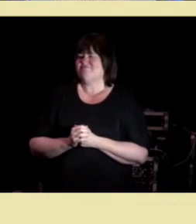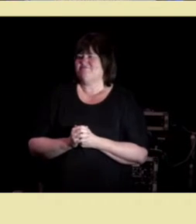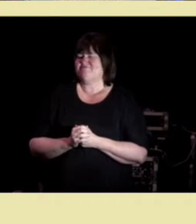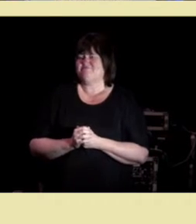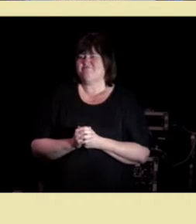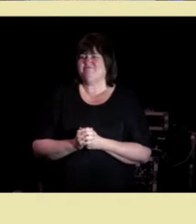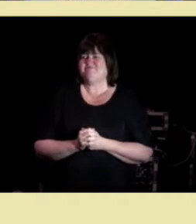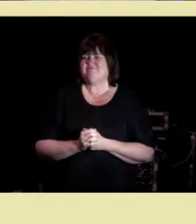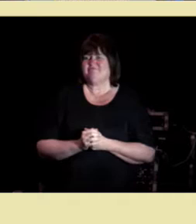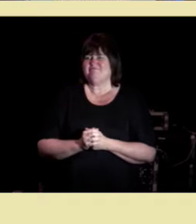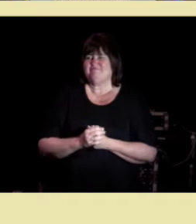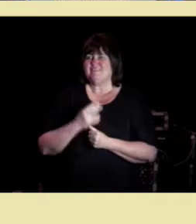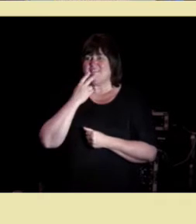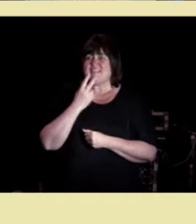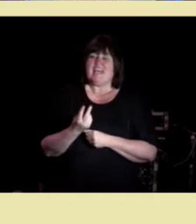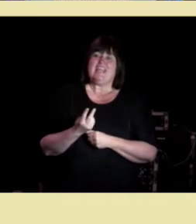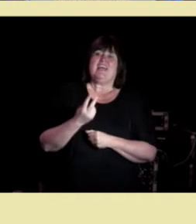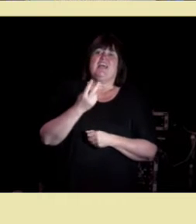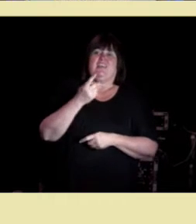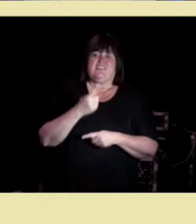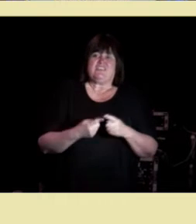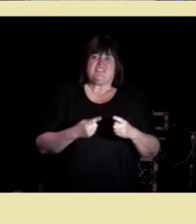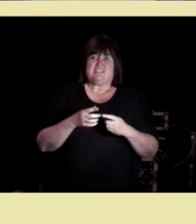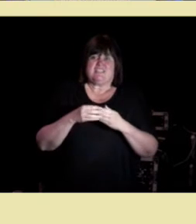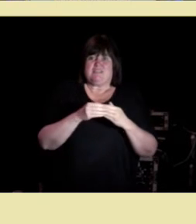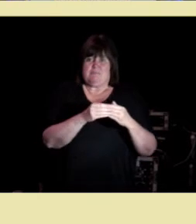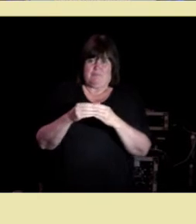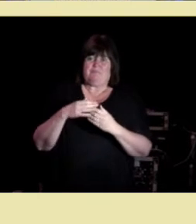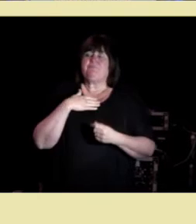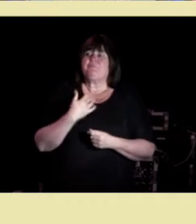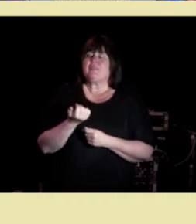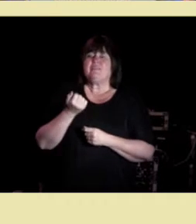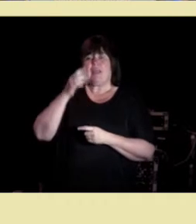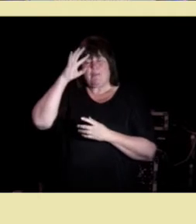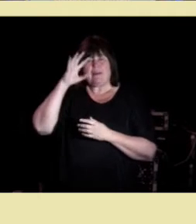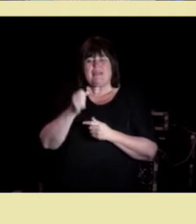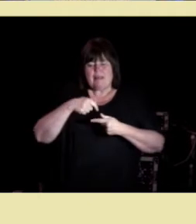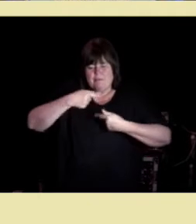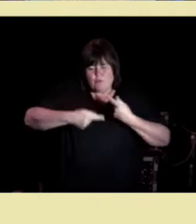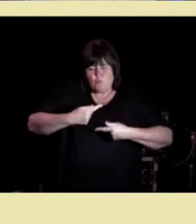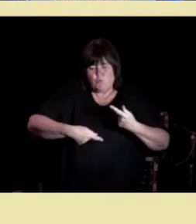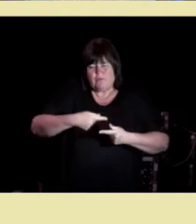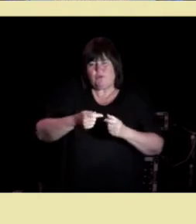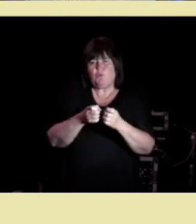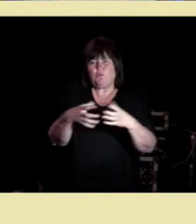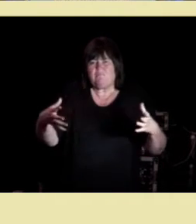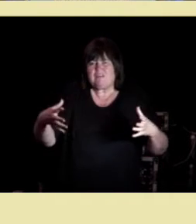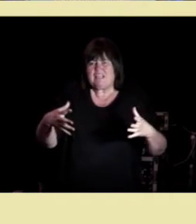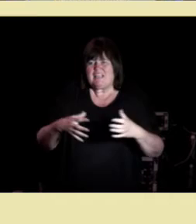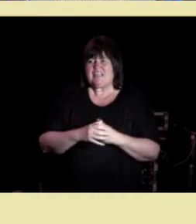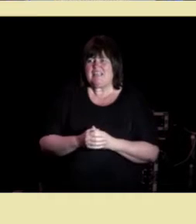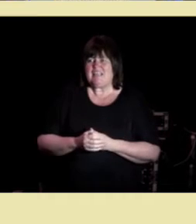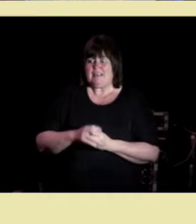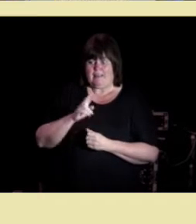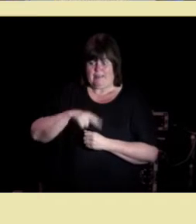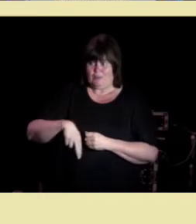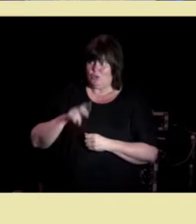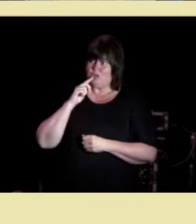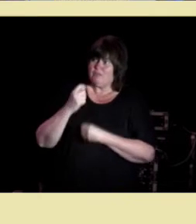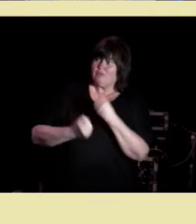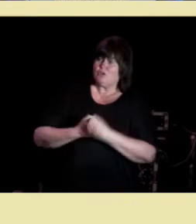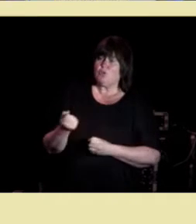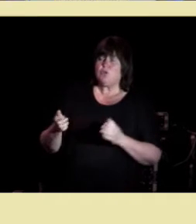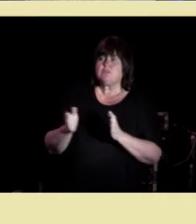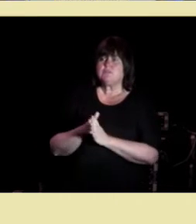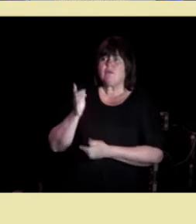Shared decision making og samvalg det er begreper under utvikling. Vi kan i Norge gjøre samvalg til det